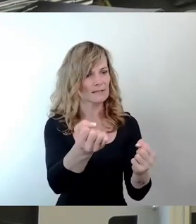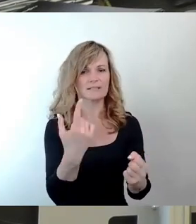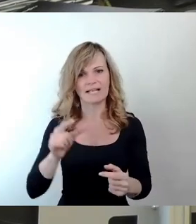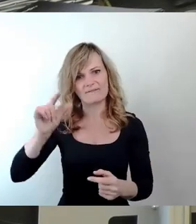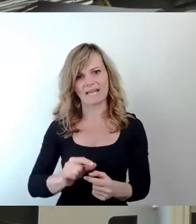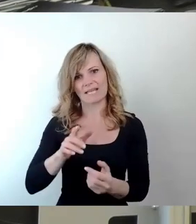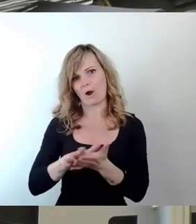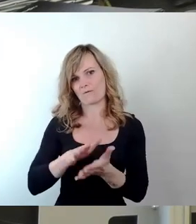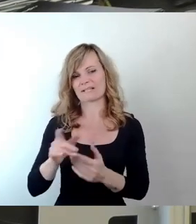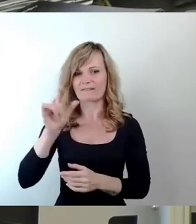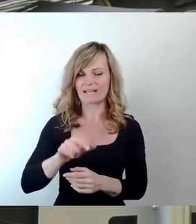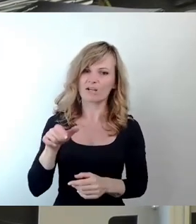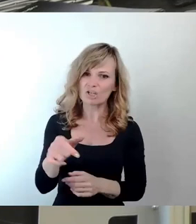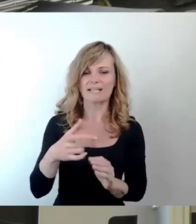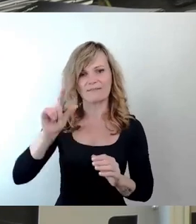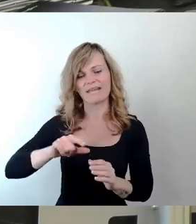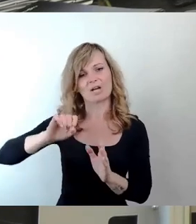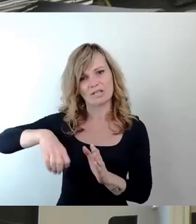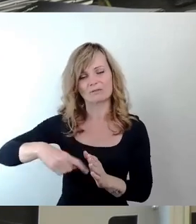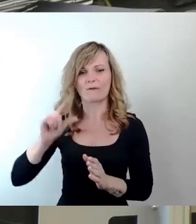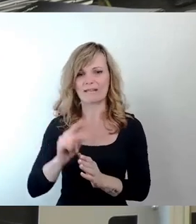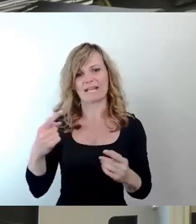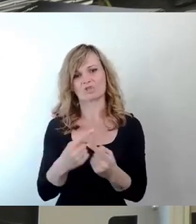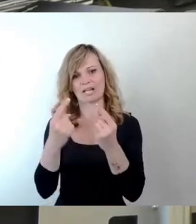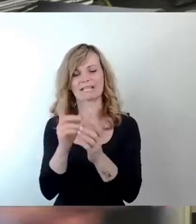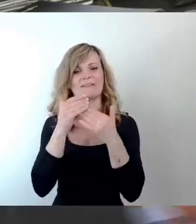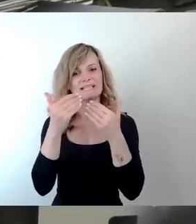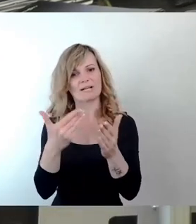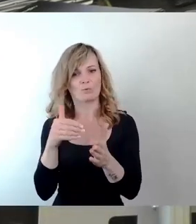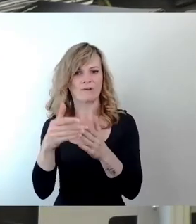Straßen wegen der Treibstoff, hat weniger Streit. Vielen Dank. So wollen wir weitermachen.